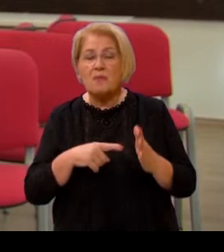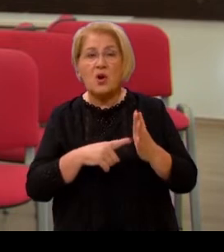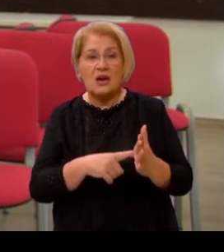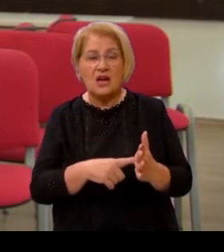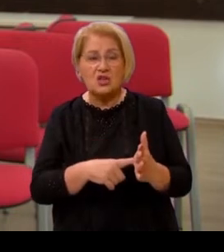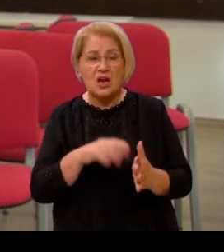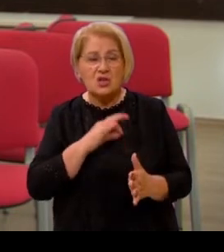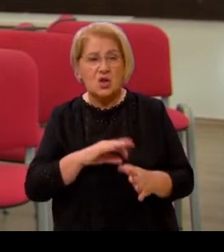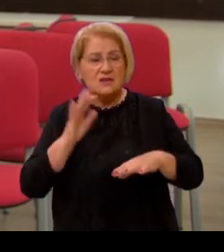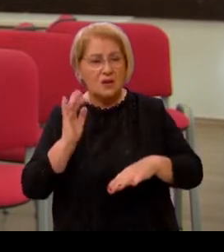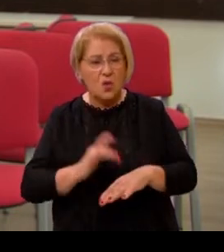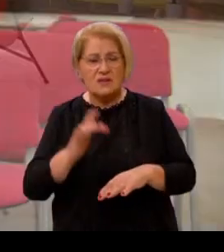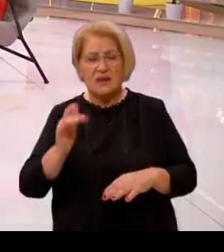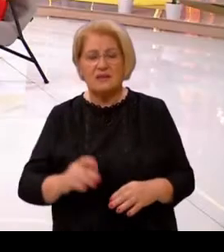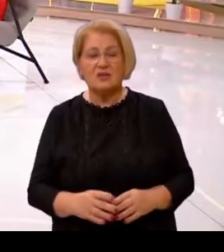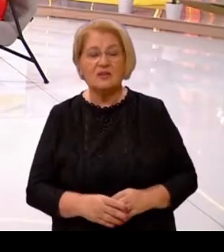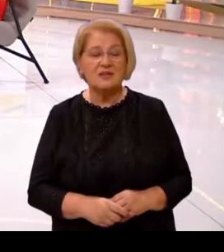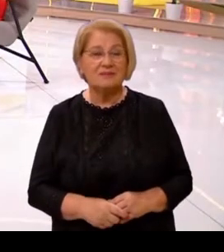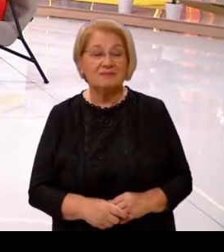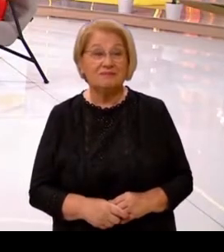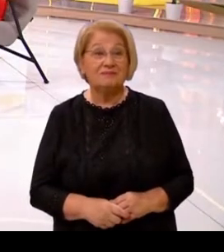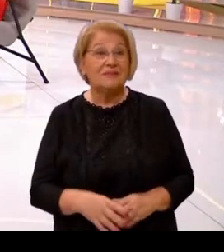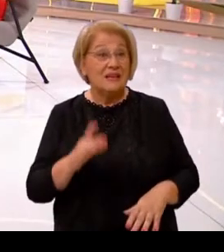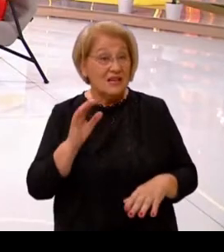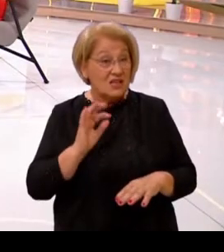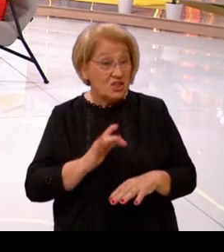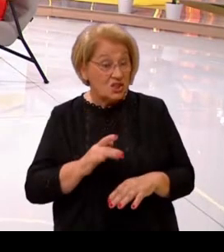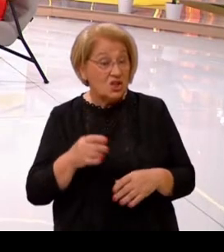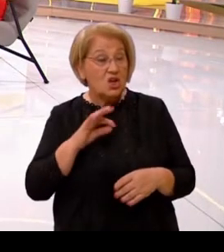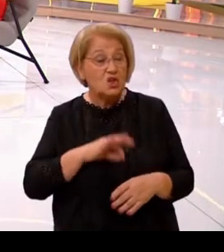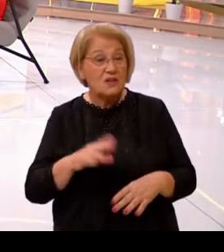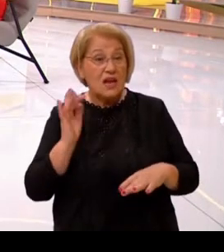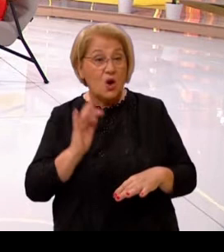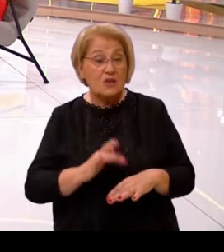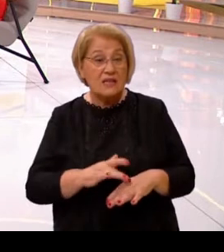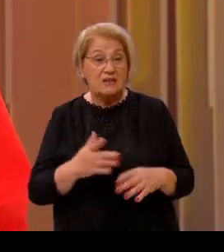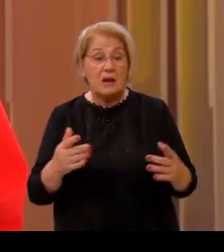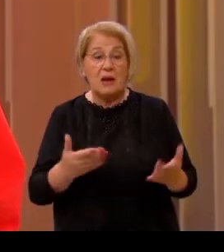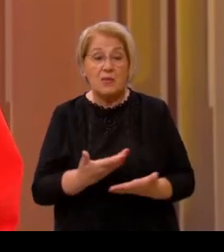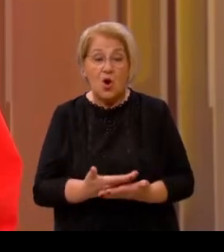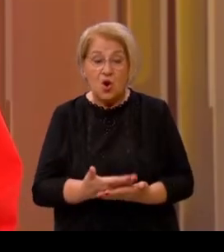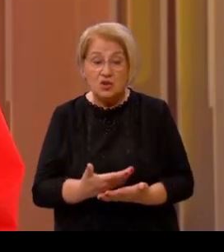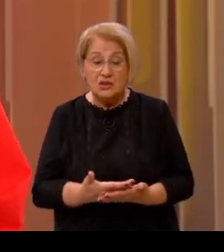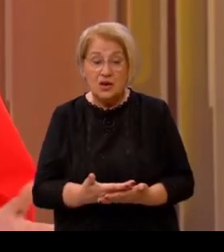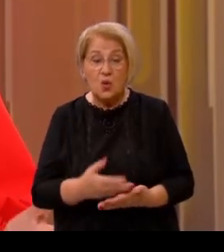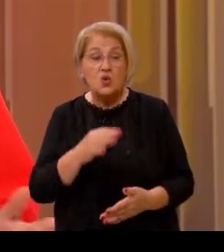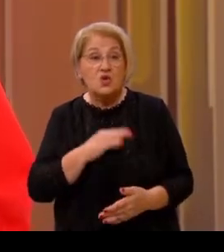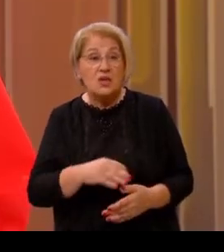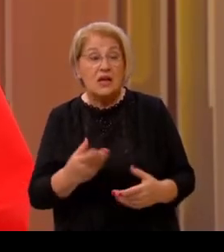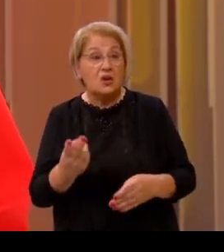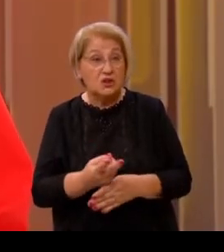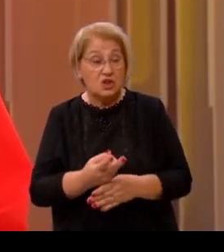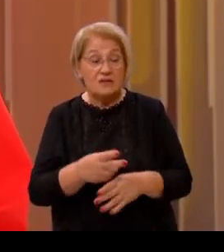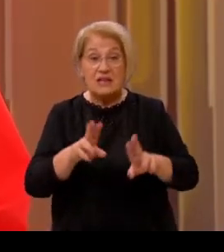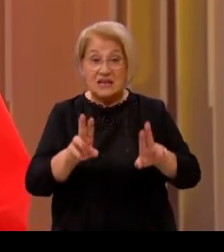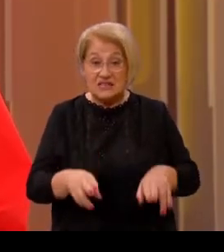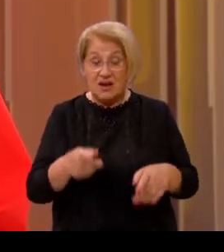socijalna osjetljivost. Socijalna osjetljivost trebala bi biti temelj u socijalnoj državi. Je li doista